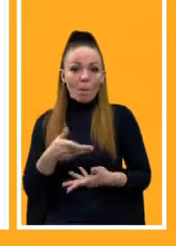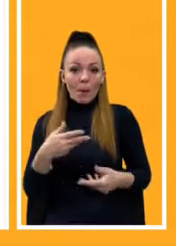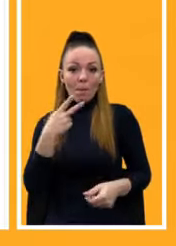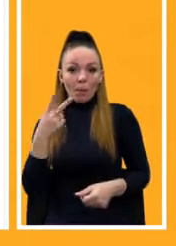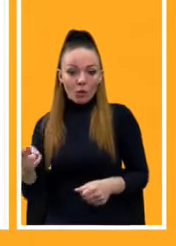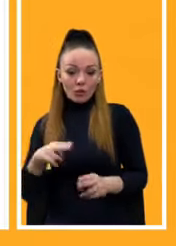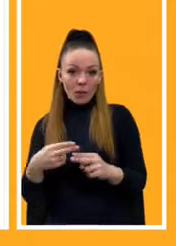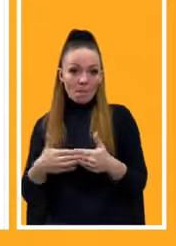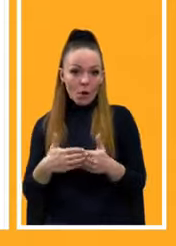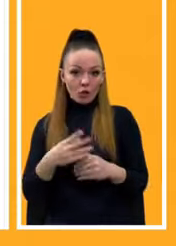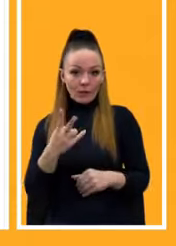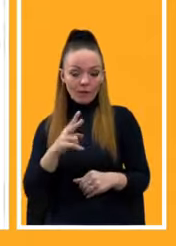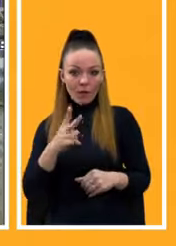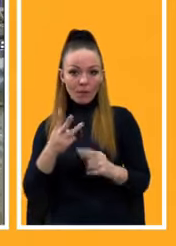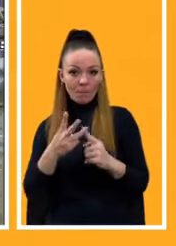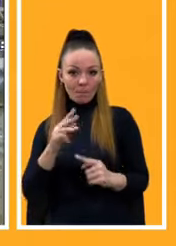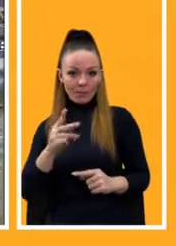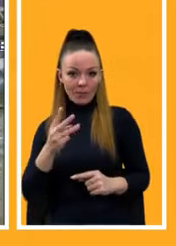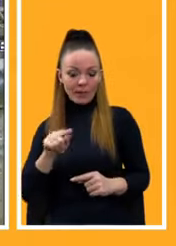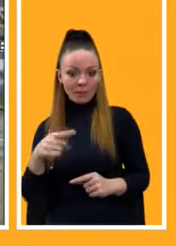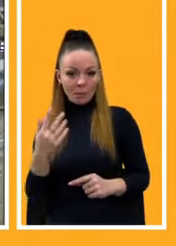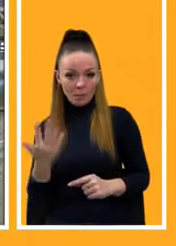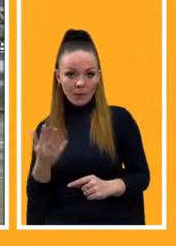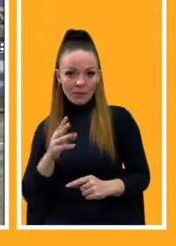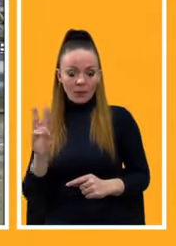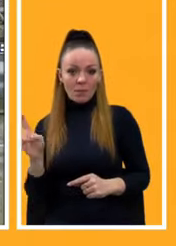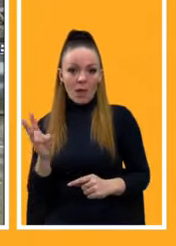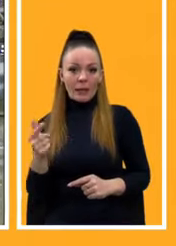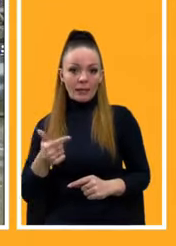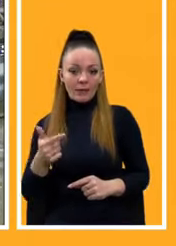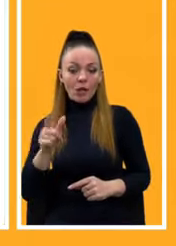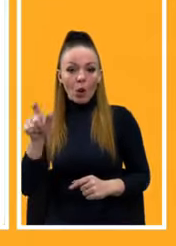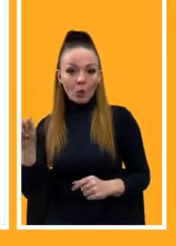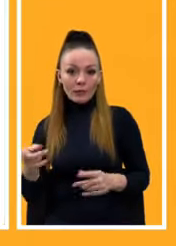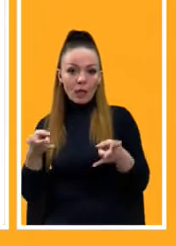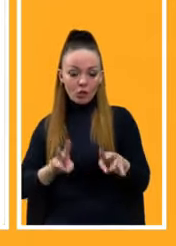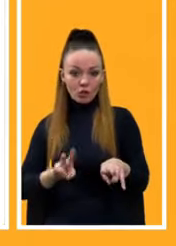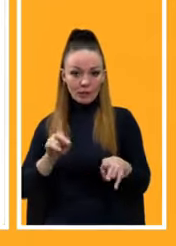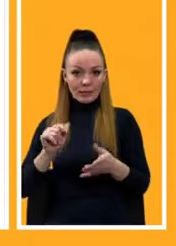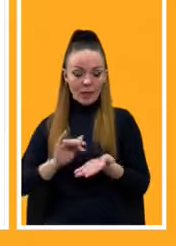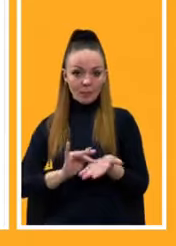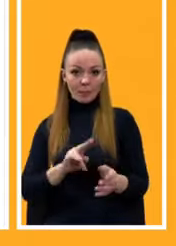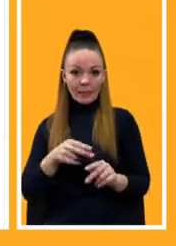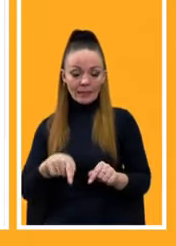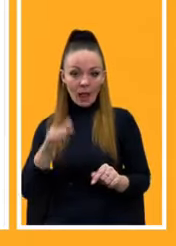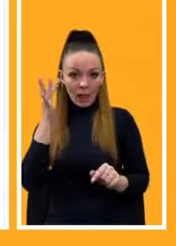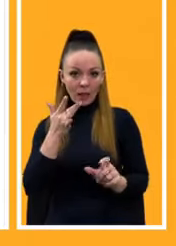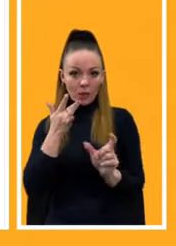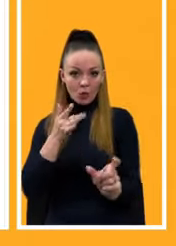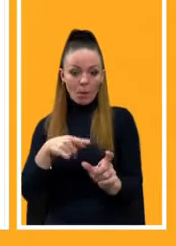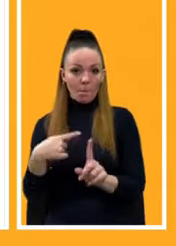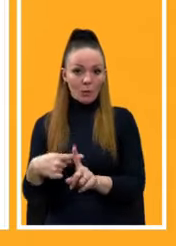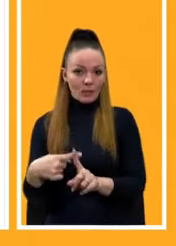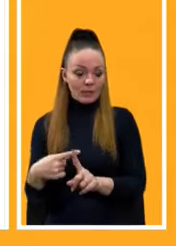майже 2,5 мільярди гривень, які люди залишили в нашій країні просто за це літо, за цей період, за цей сезон. Позитивні